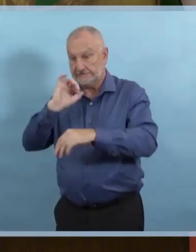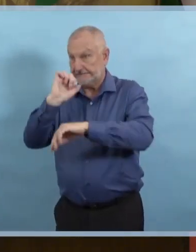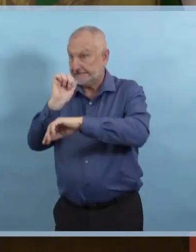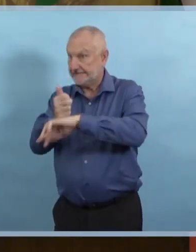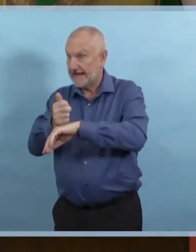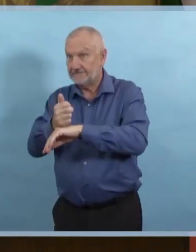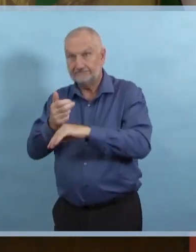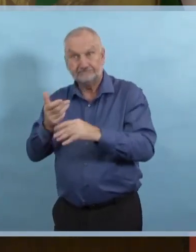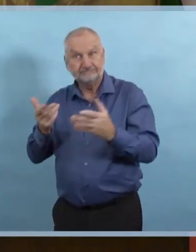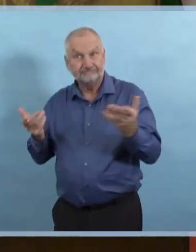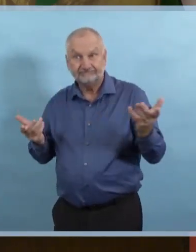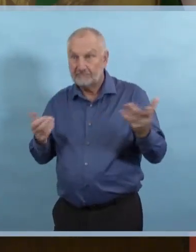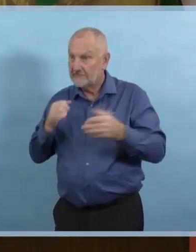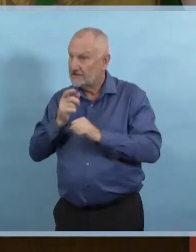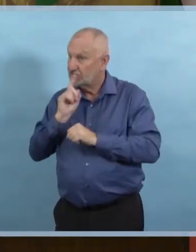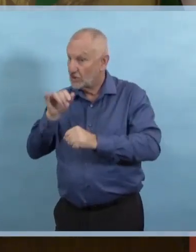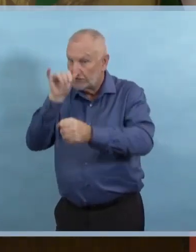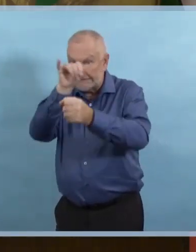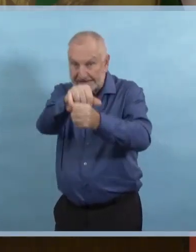rassemblements en groupe,